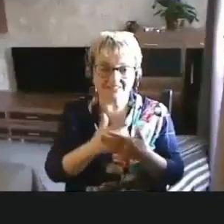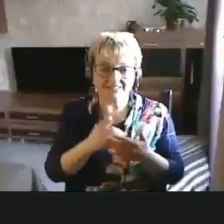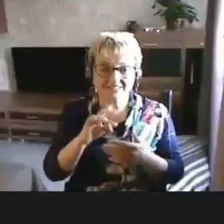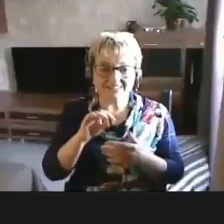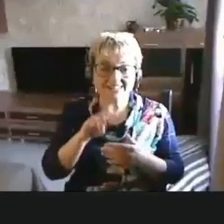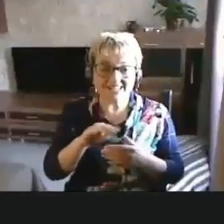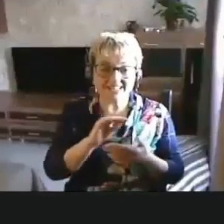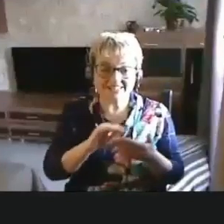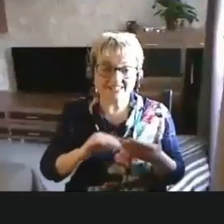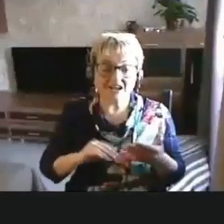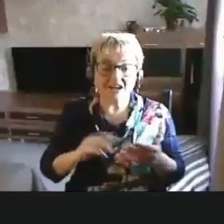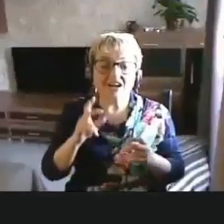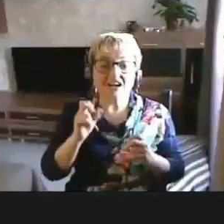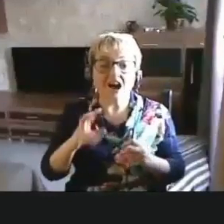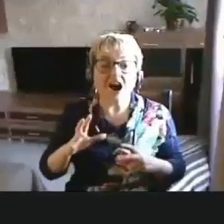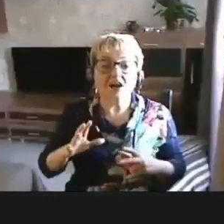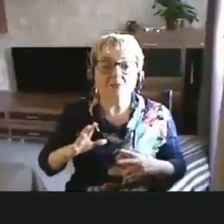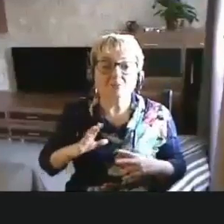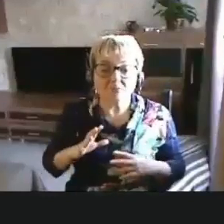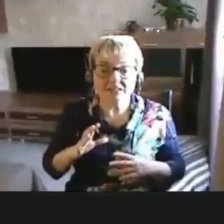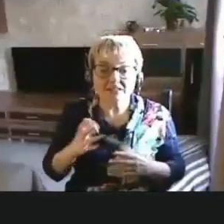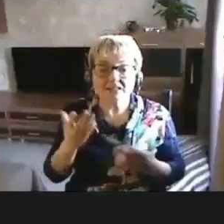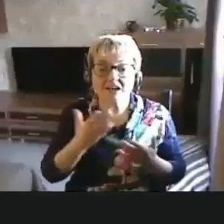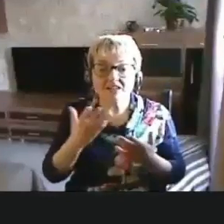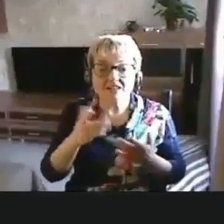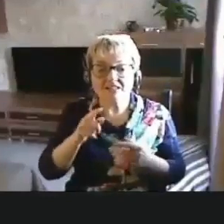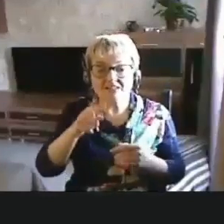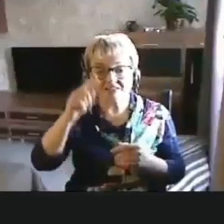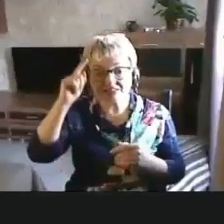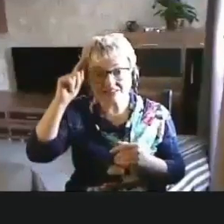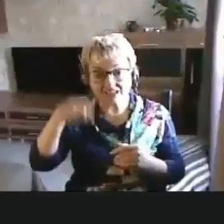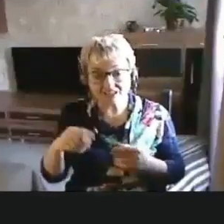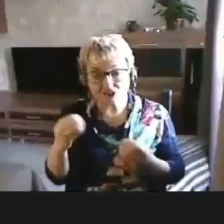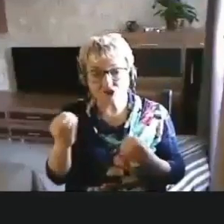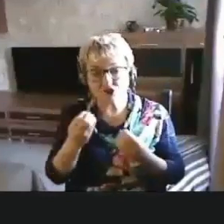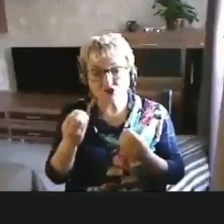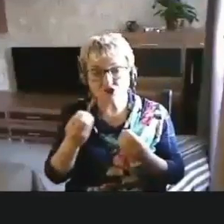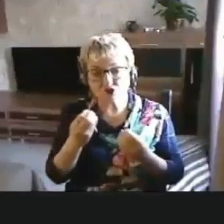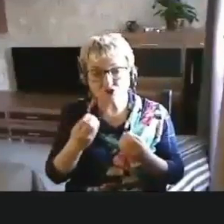Но как быть, знаете ли вы, какие-то еще